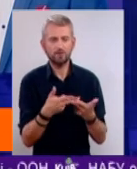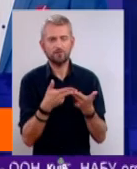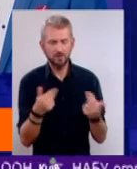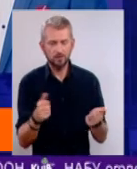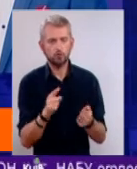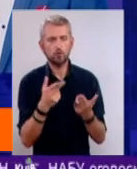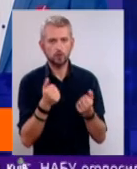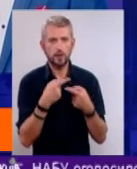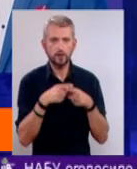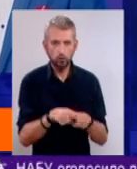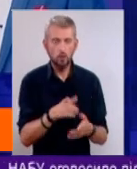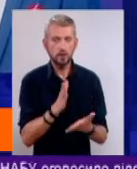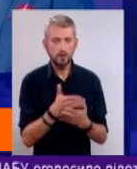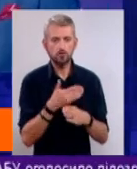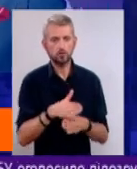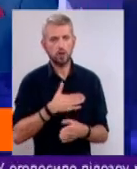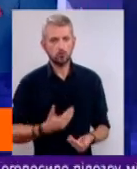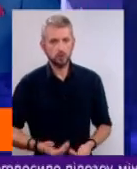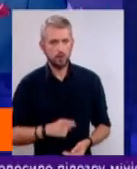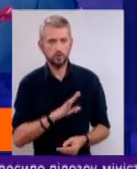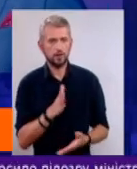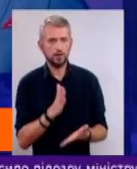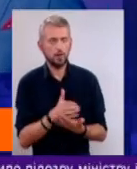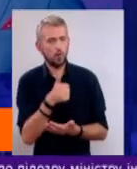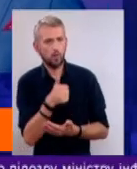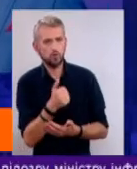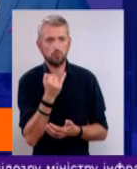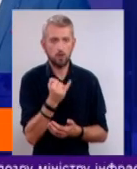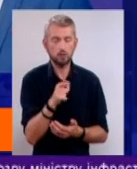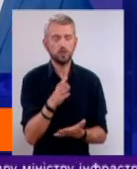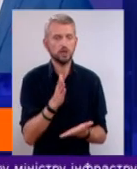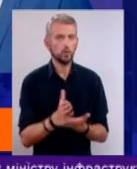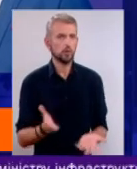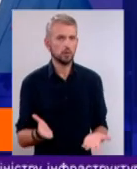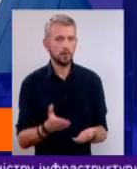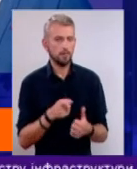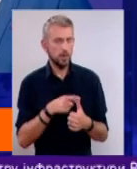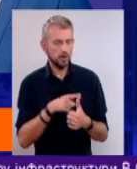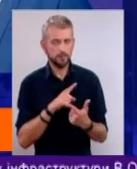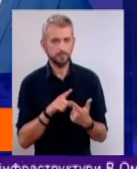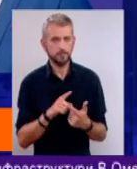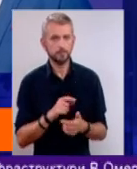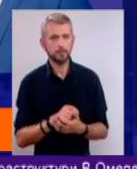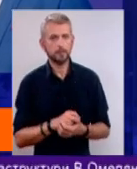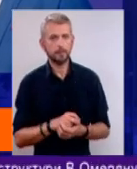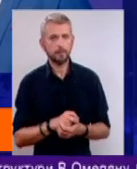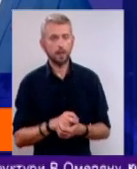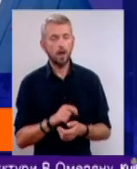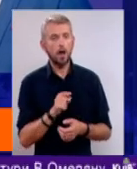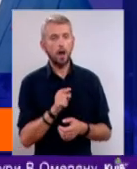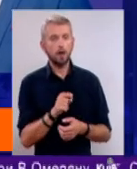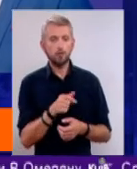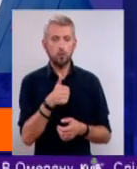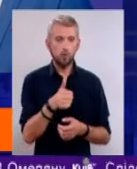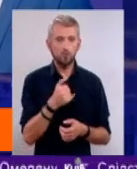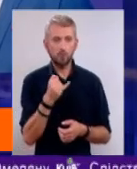що да, технології є частиною нашого життя. Вони не є хорошими або поганими, вони існують. Це перше. А от стають вони хорошими чи